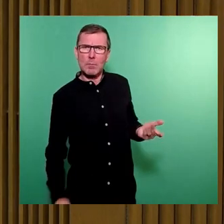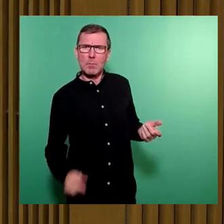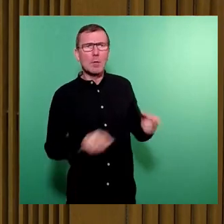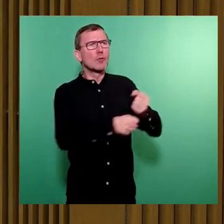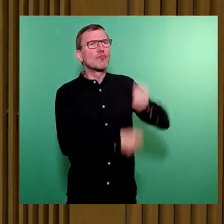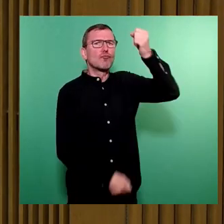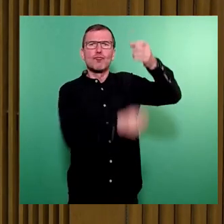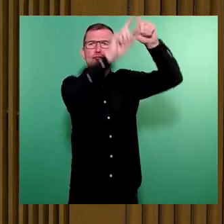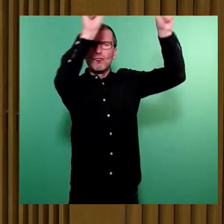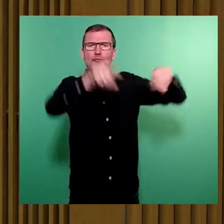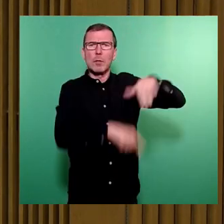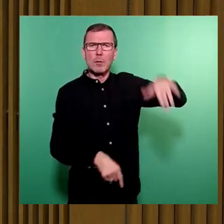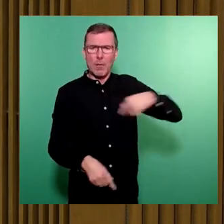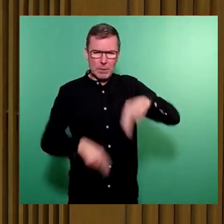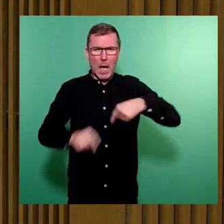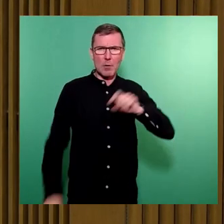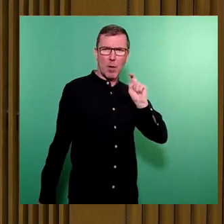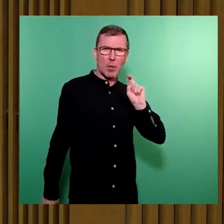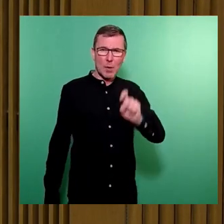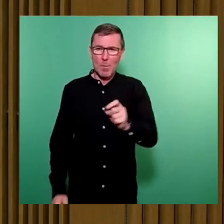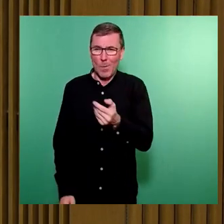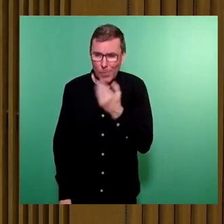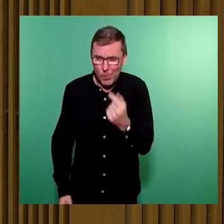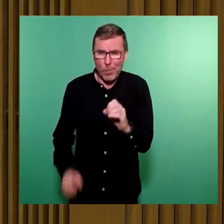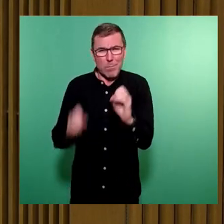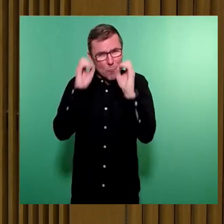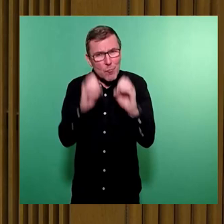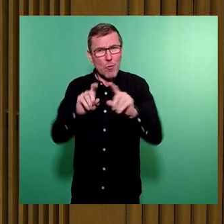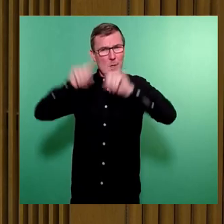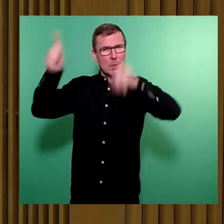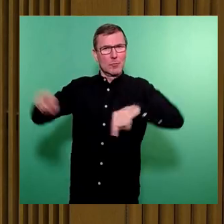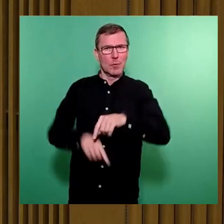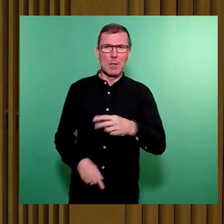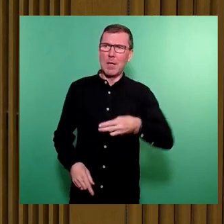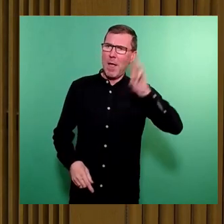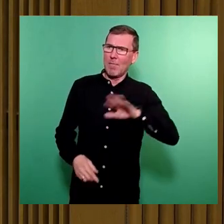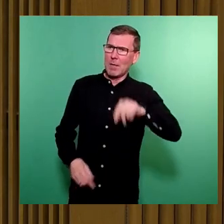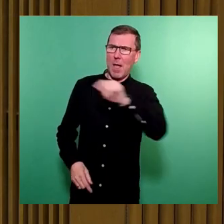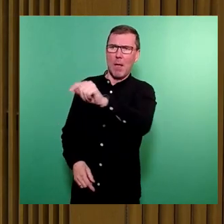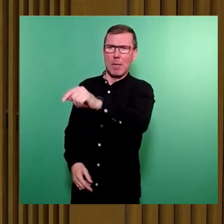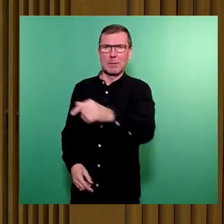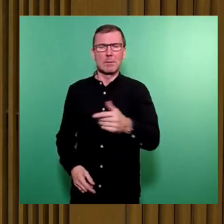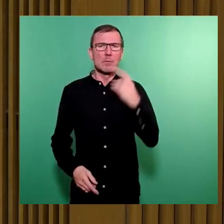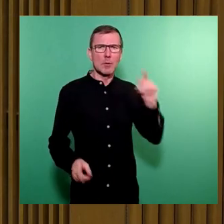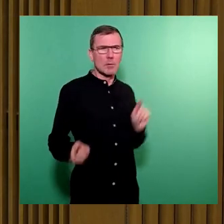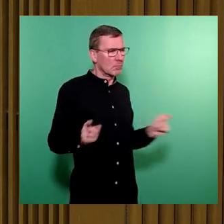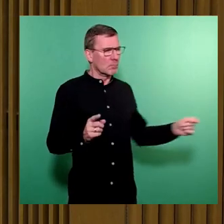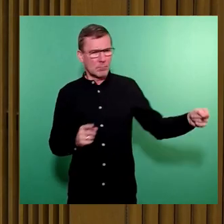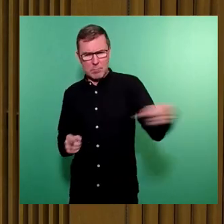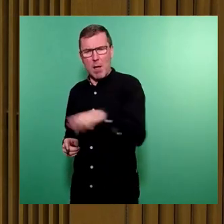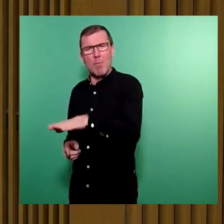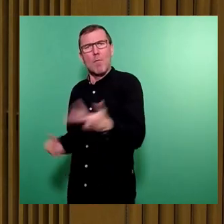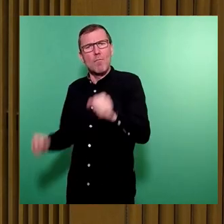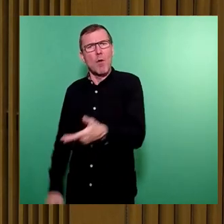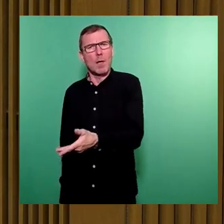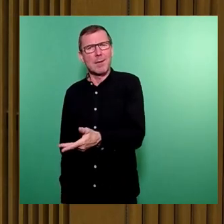Und wenn ich jetzt von der Autobahn runterfahre, gibt es keinen einzigen Hinweis darauf, wo zum Beispiel Besucher aus Tschechien explizit parken können. Es